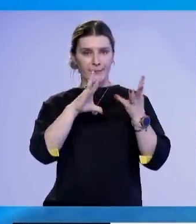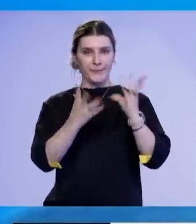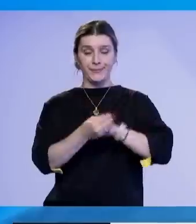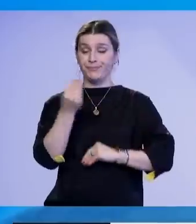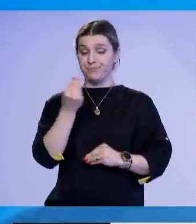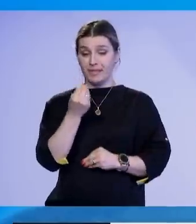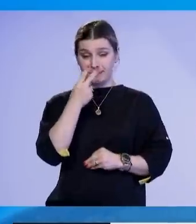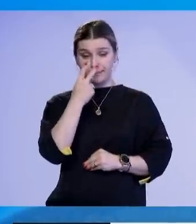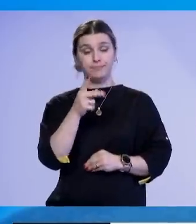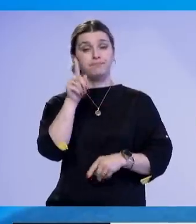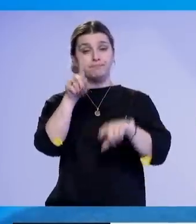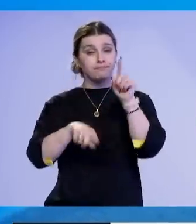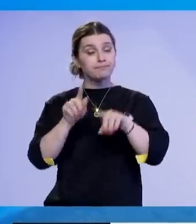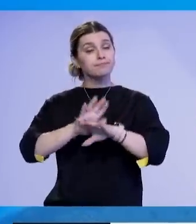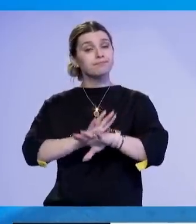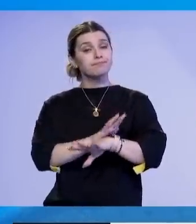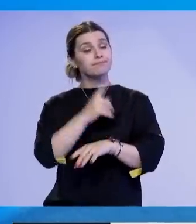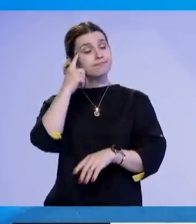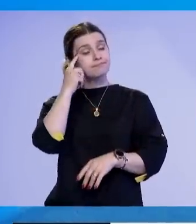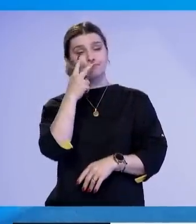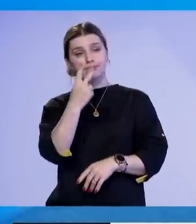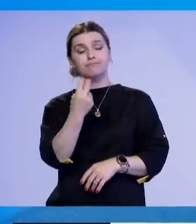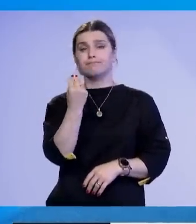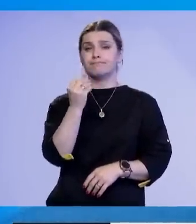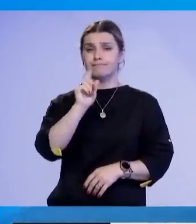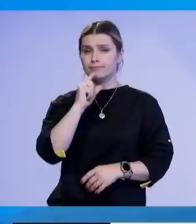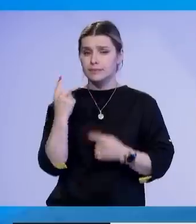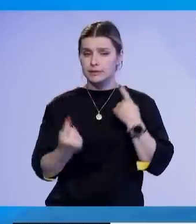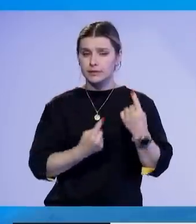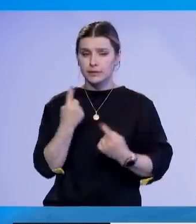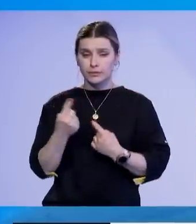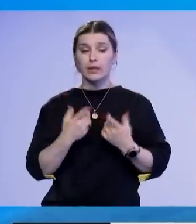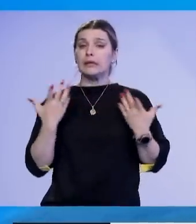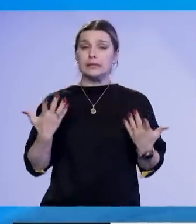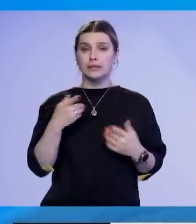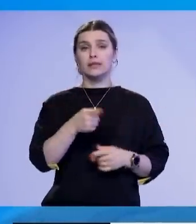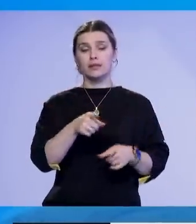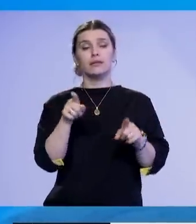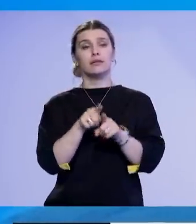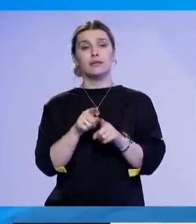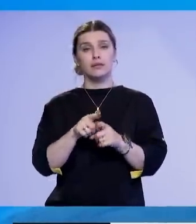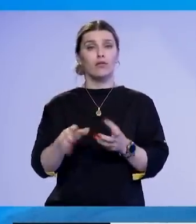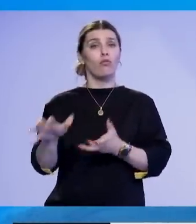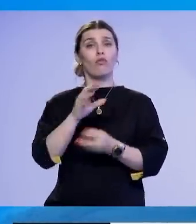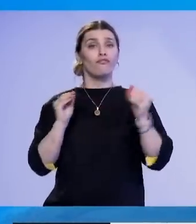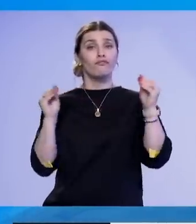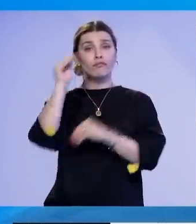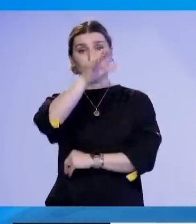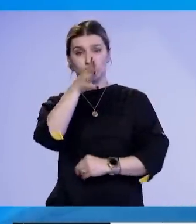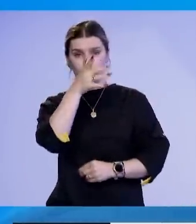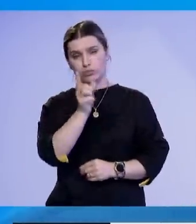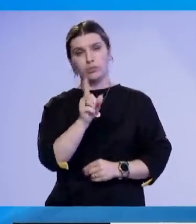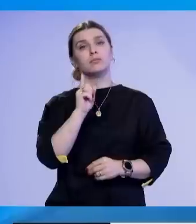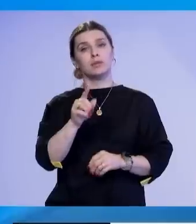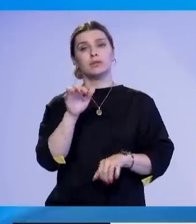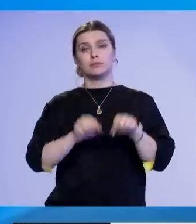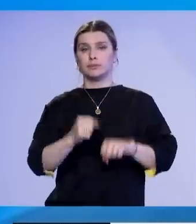ndjenja e ndonjërit është të gjërat nuk janë duke shkuar si duhet, atërë atërë nuk do të duhet të përketësohën me veprimet të pamatura.